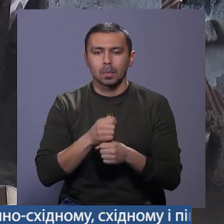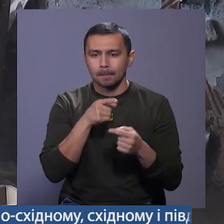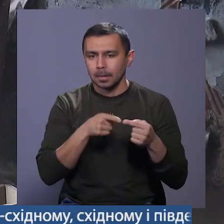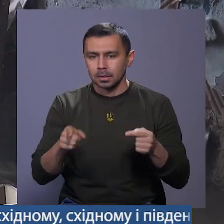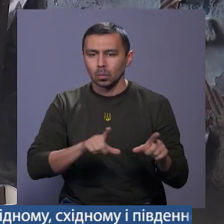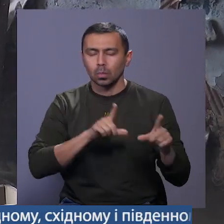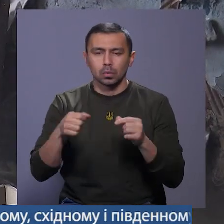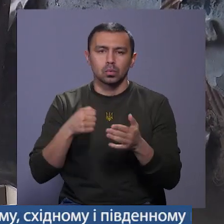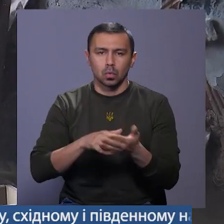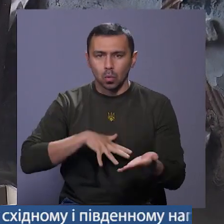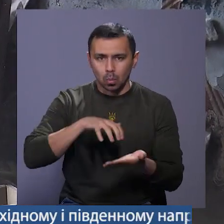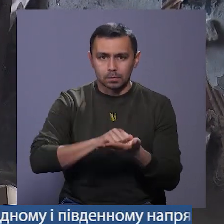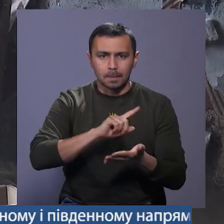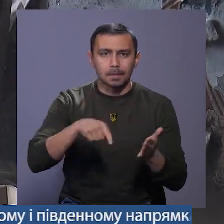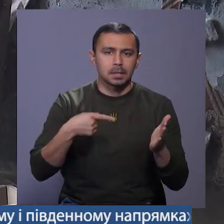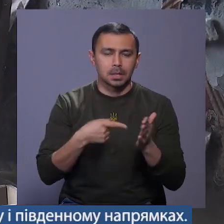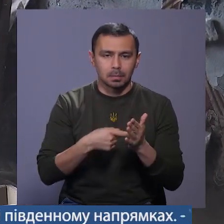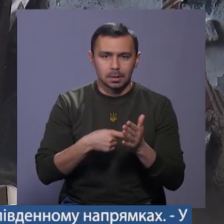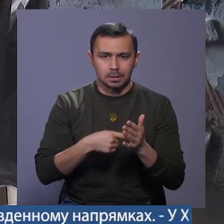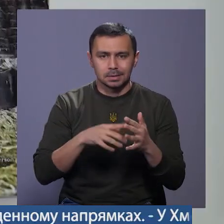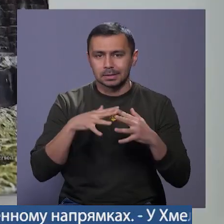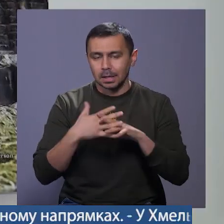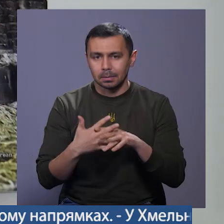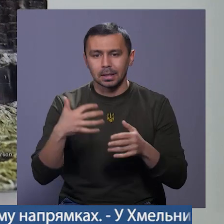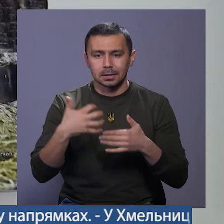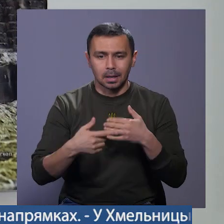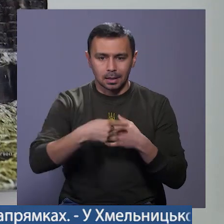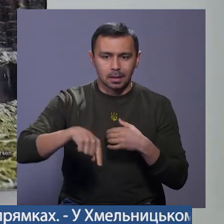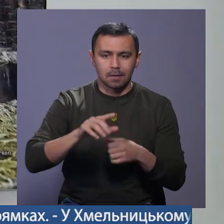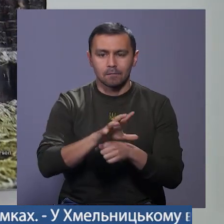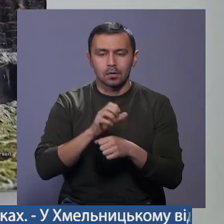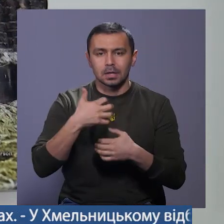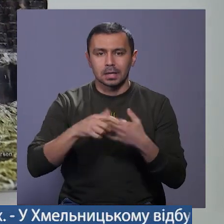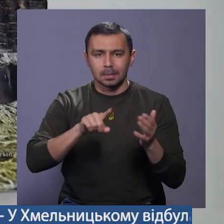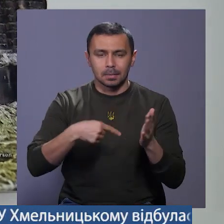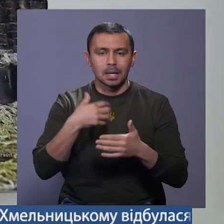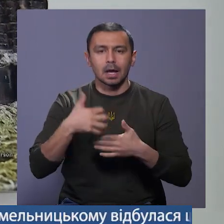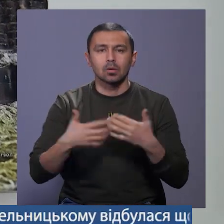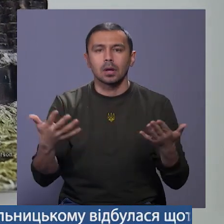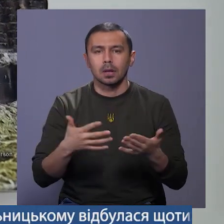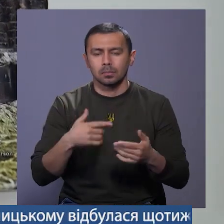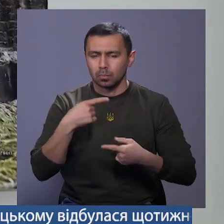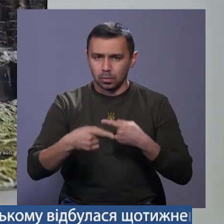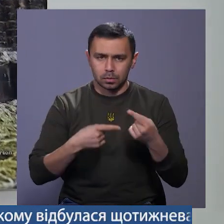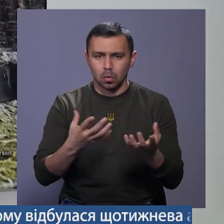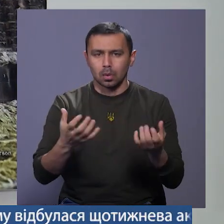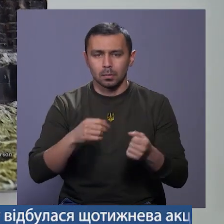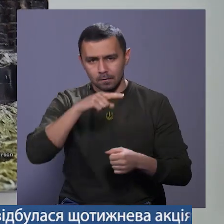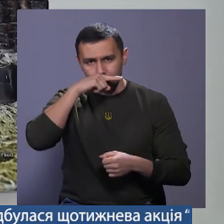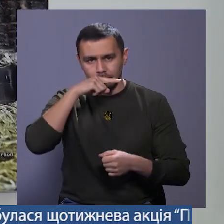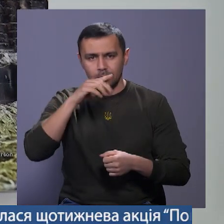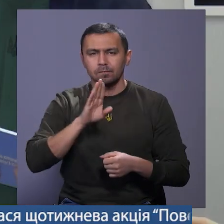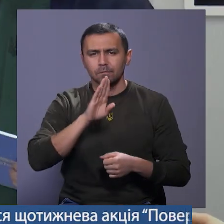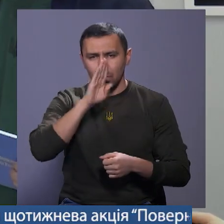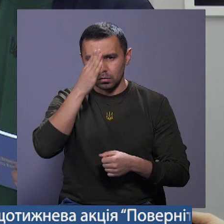під час поїздок до окупованими містами та селами. Серед них фото із середмістя Херсона, яке постійно зазнає ворожих